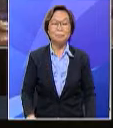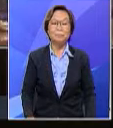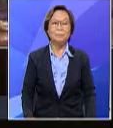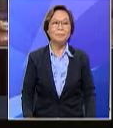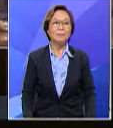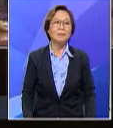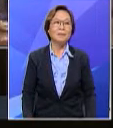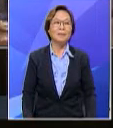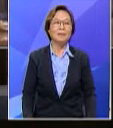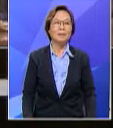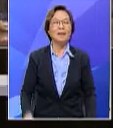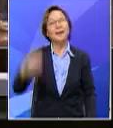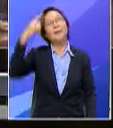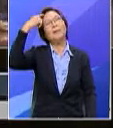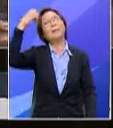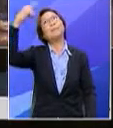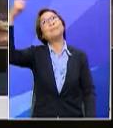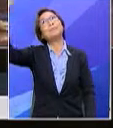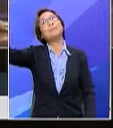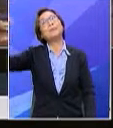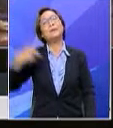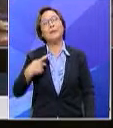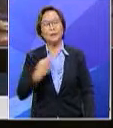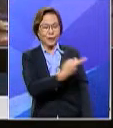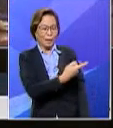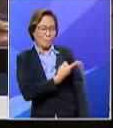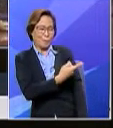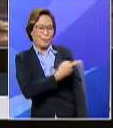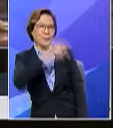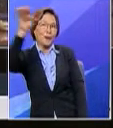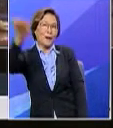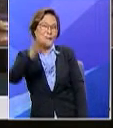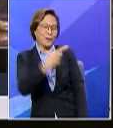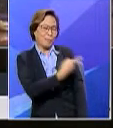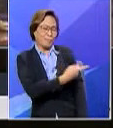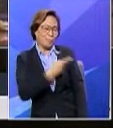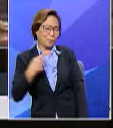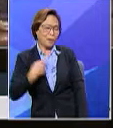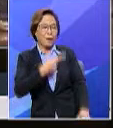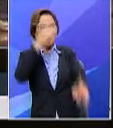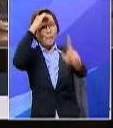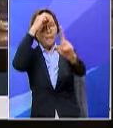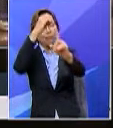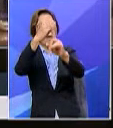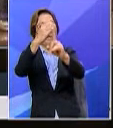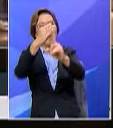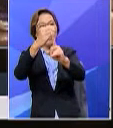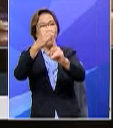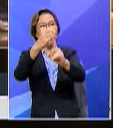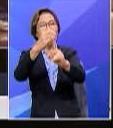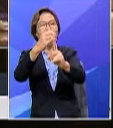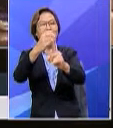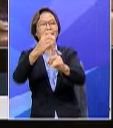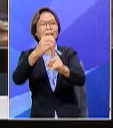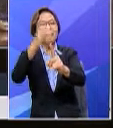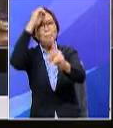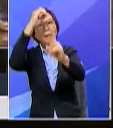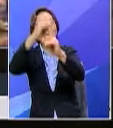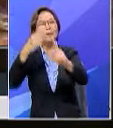adalah impian yang kami berdua tulis matlamat ini sejak doa ada bangga orang